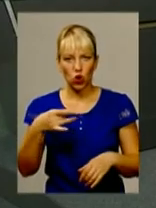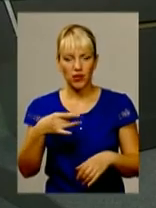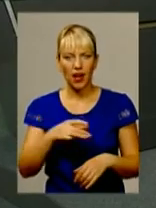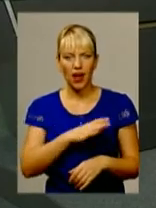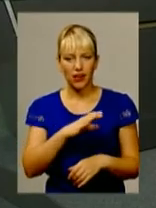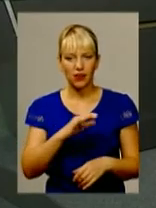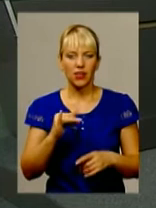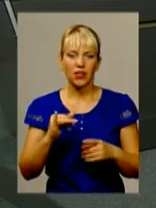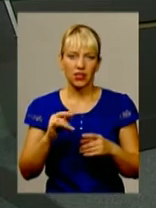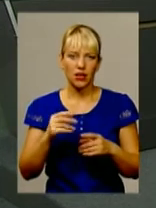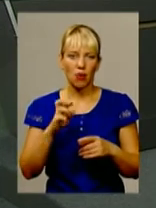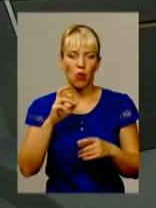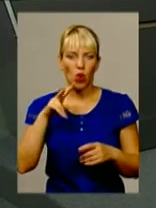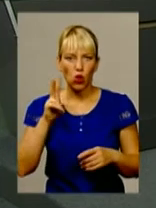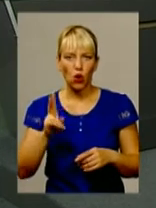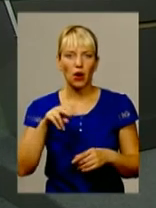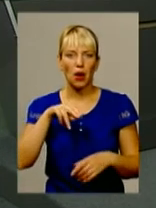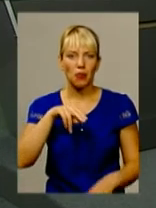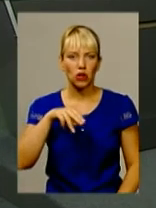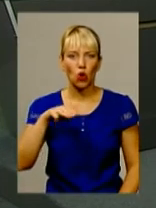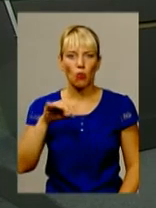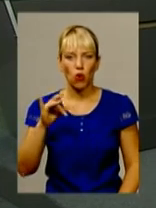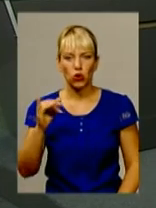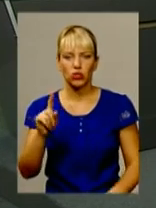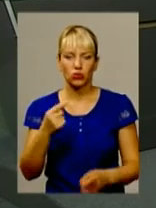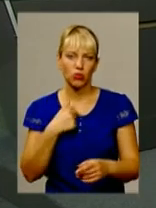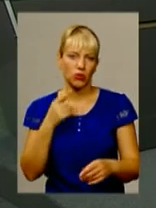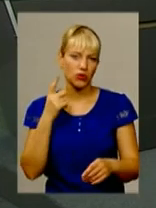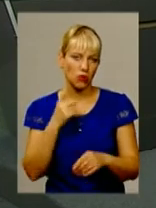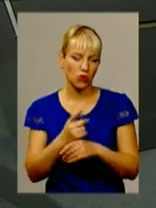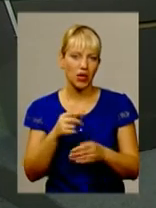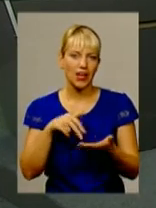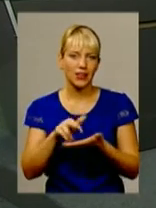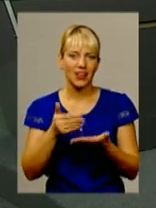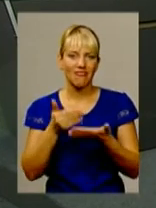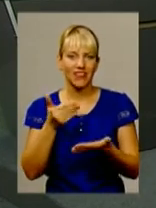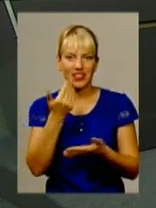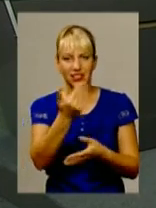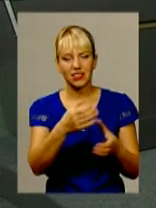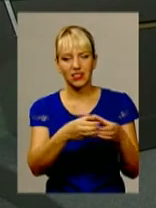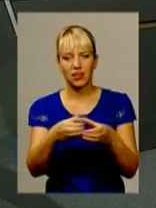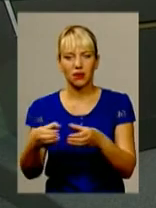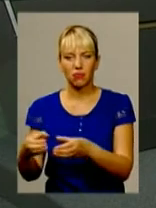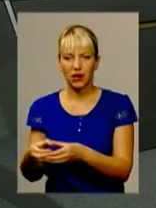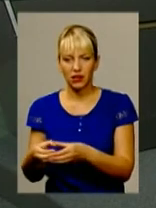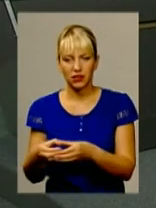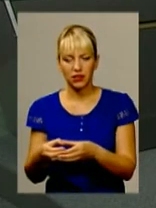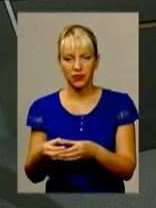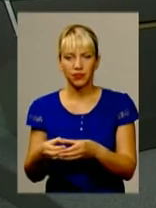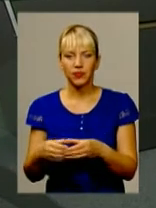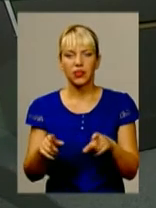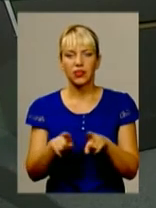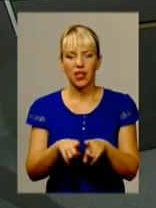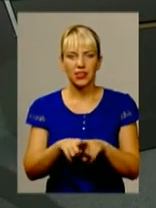перейдуть в блок Вітра Порошенка. Ми категорично забороняємо йти від них. Також ми заборонили нашим активістам йти від партії, іменних